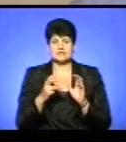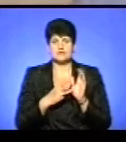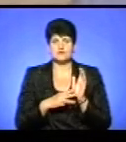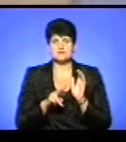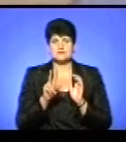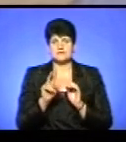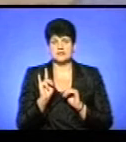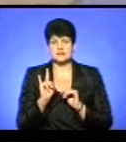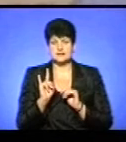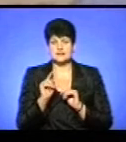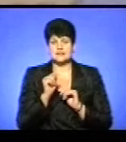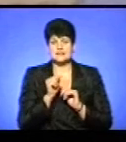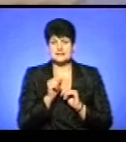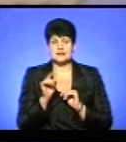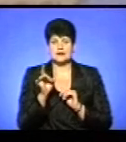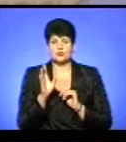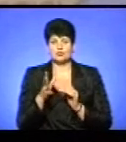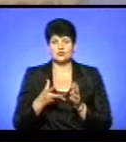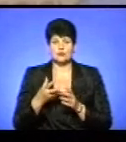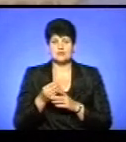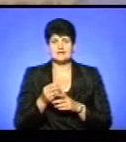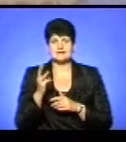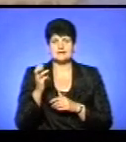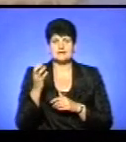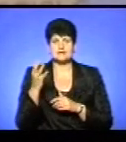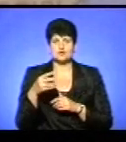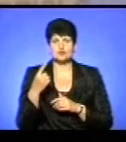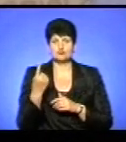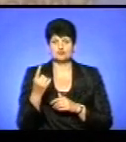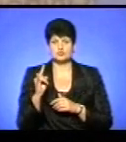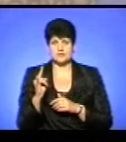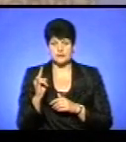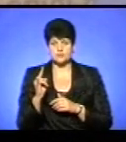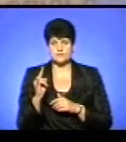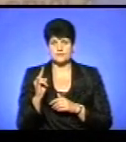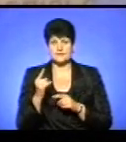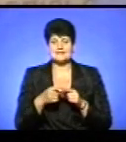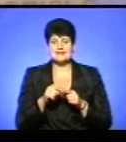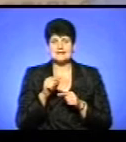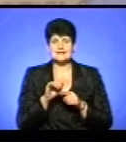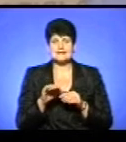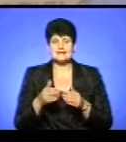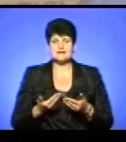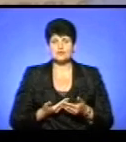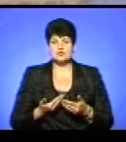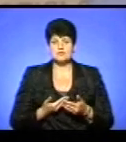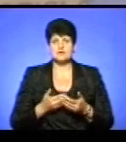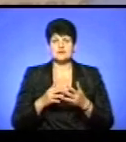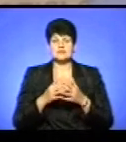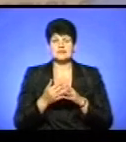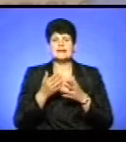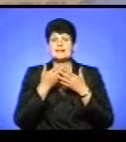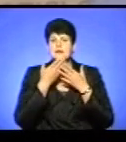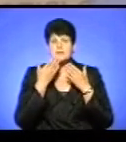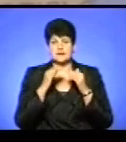дитини, з них район буде оплачувати за відвідання лише 341 дитини. Це ті діти, які проживають в населенних пунктах, де немає